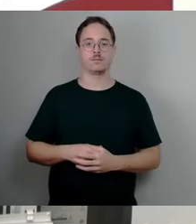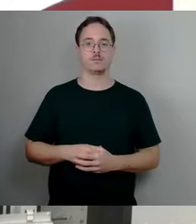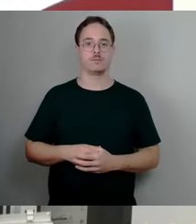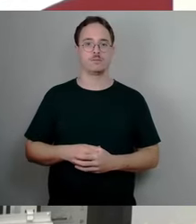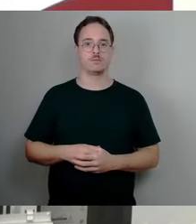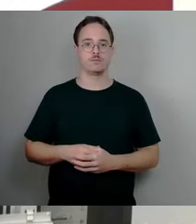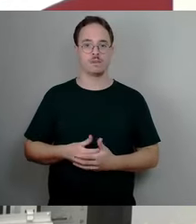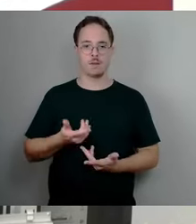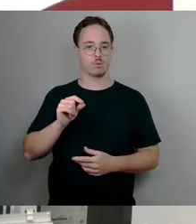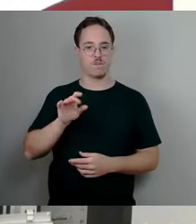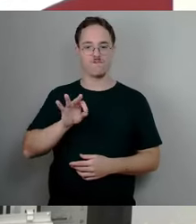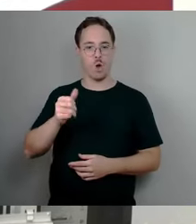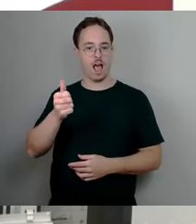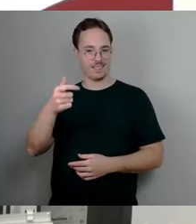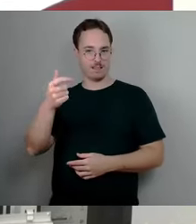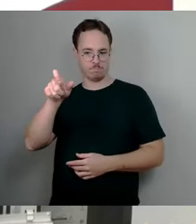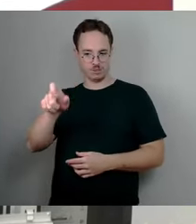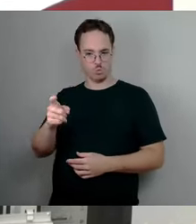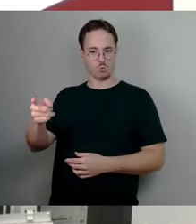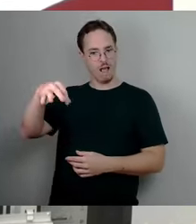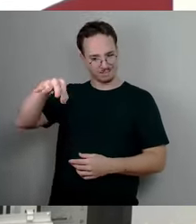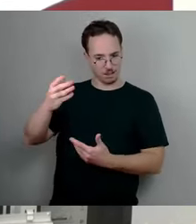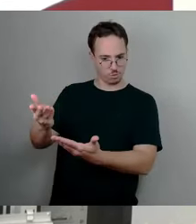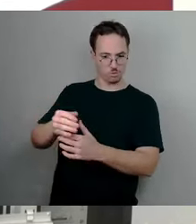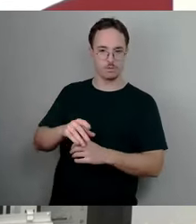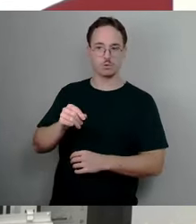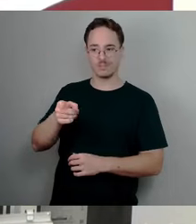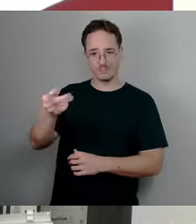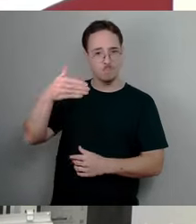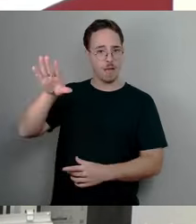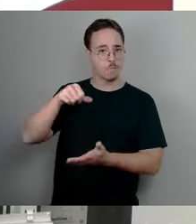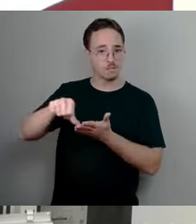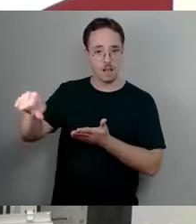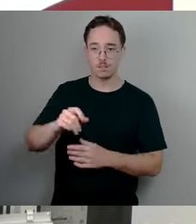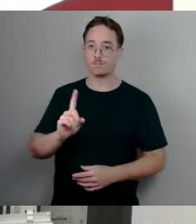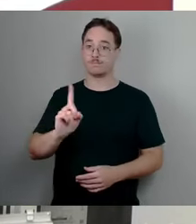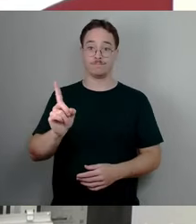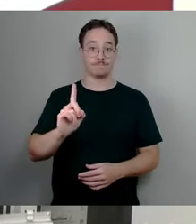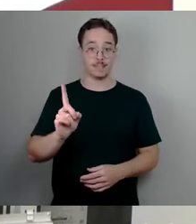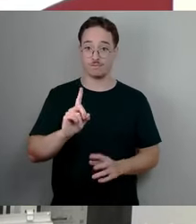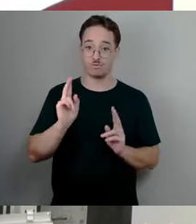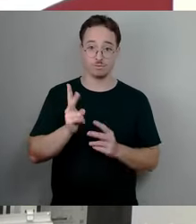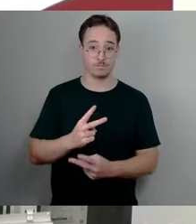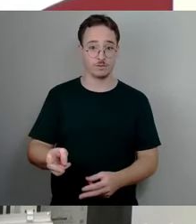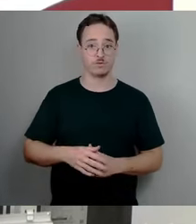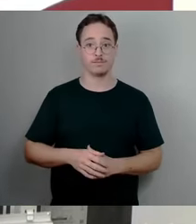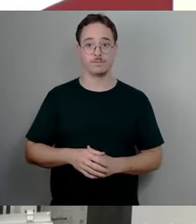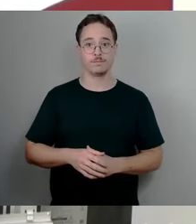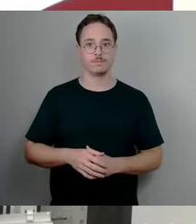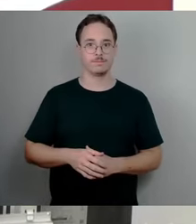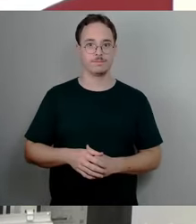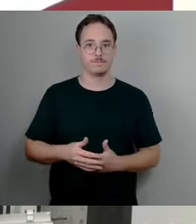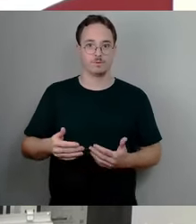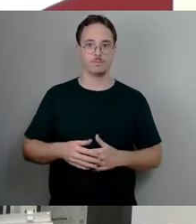Grundstück? Heißt das, der Einzelne bezahlt auf keinen Fall mehr? Nein, heißt es nicht. Was ist das also für ein Versprechen?